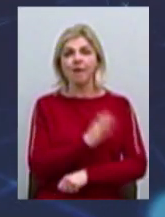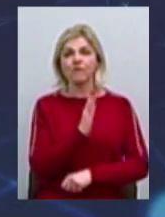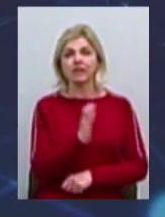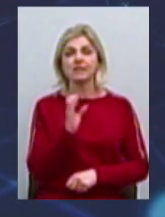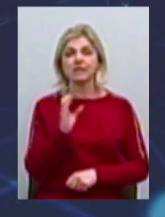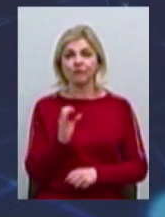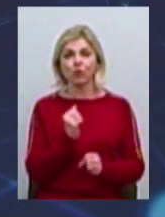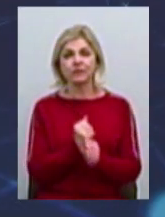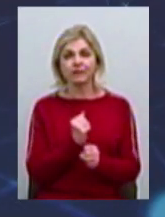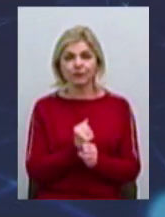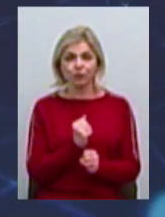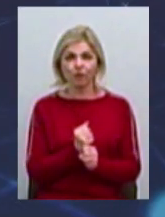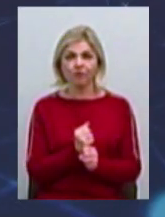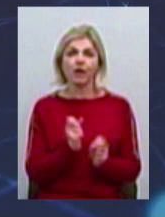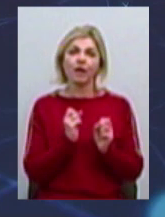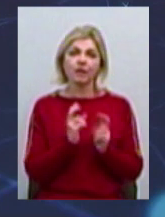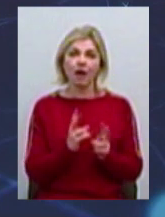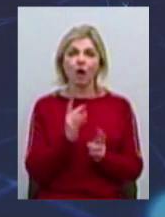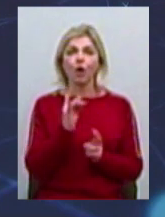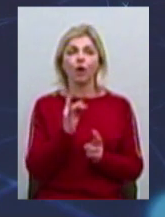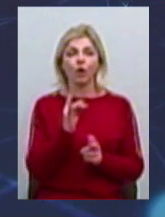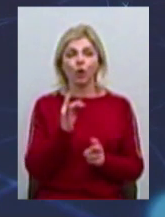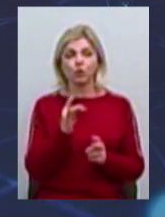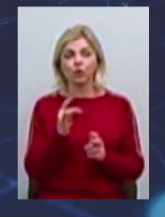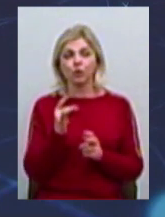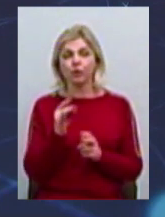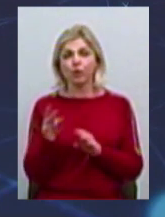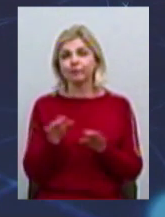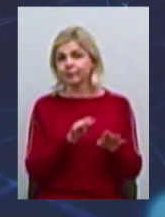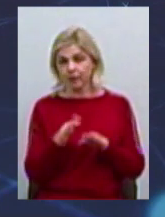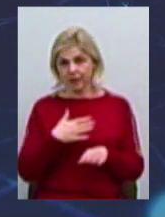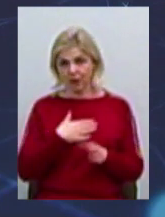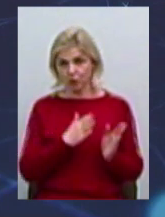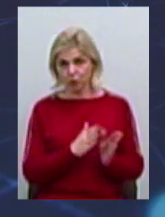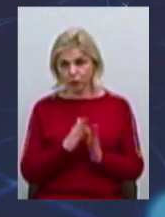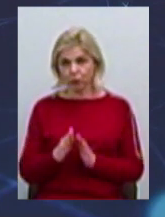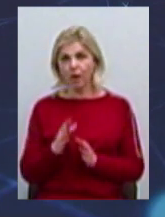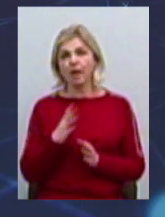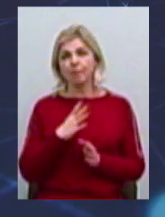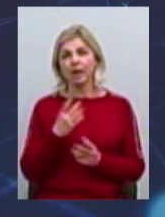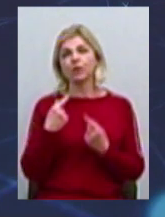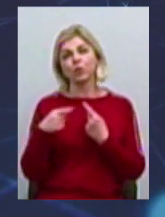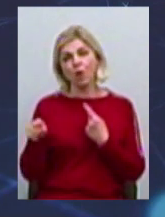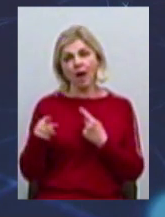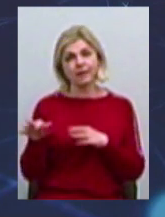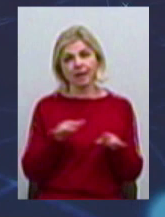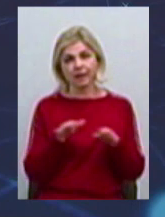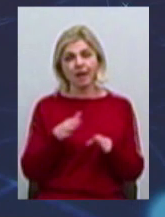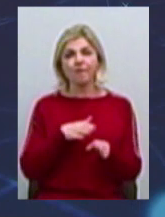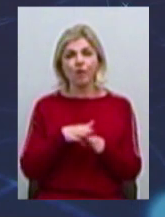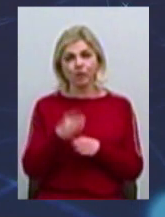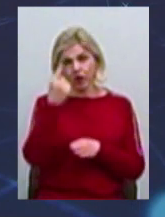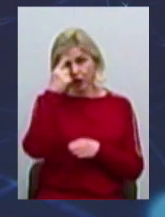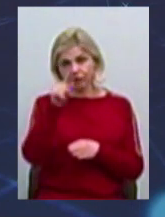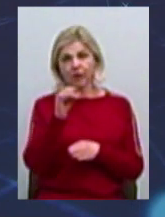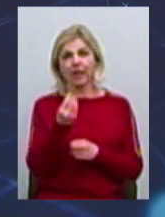здійснював як роуд-шоу діяльності нашої структури, тому що в нас паралельно ще інша діяльність є, це реалізація інноваційних